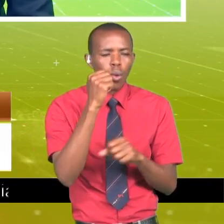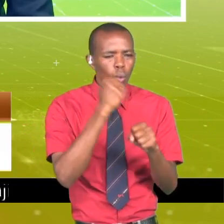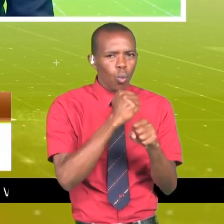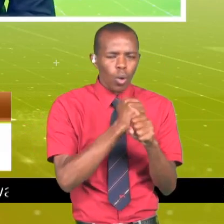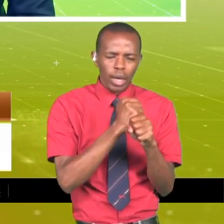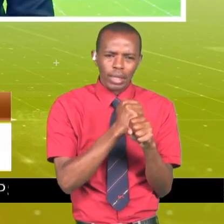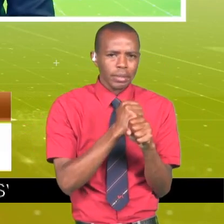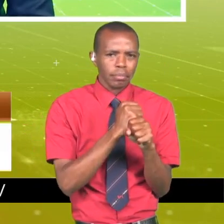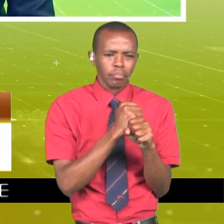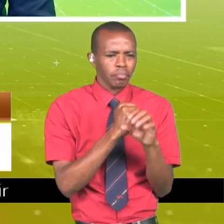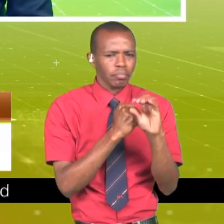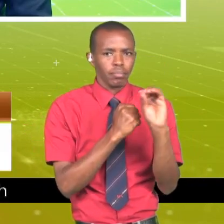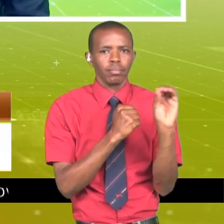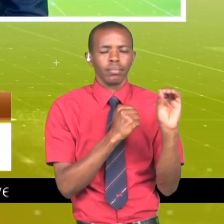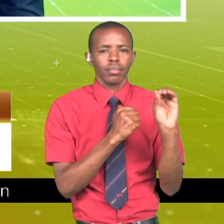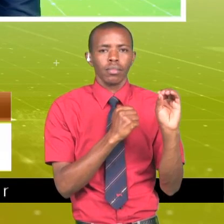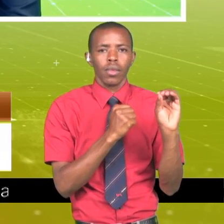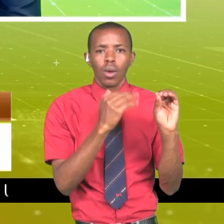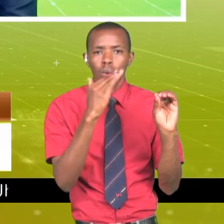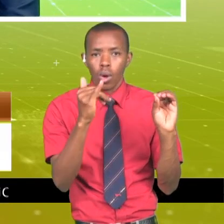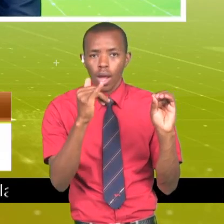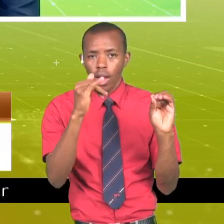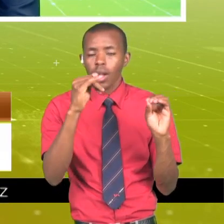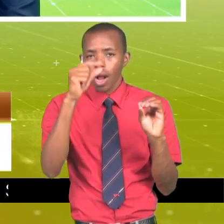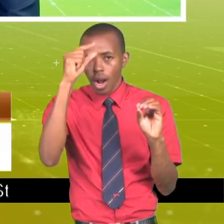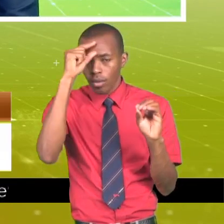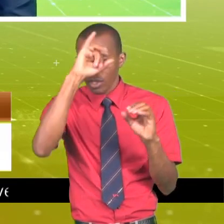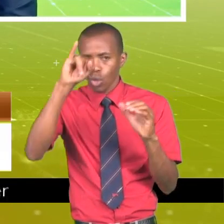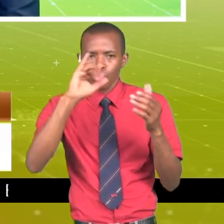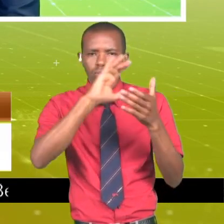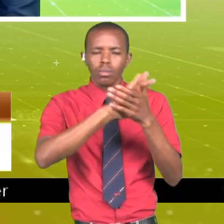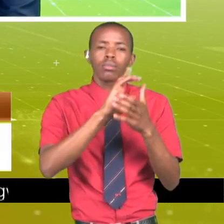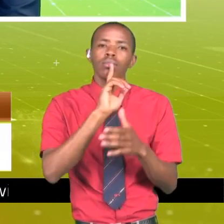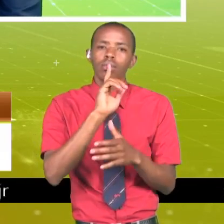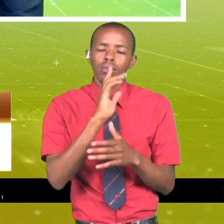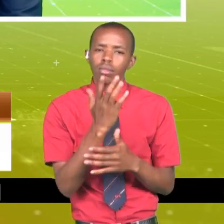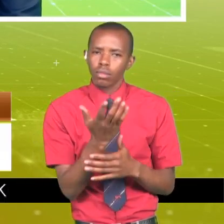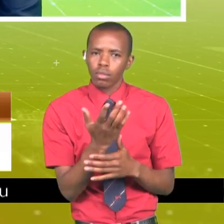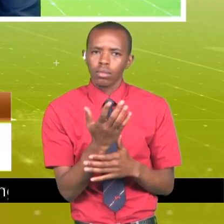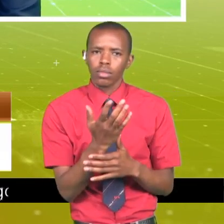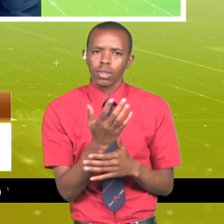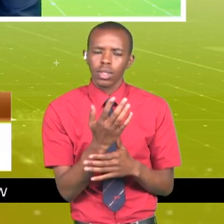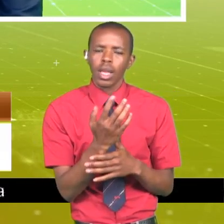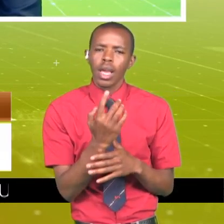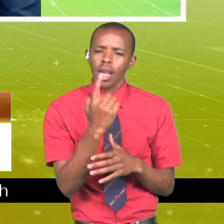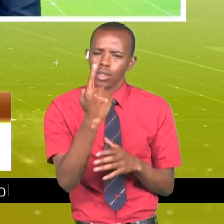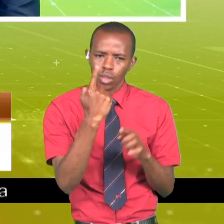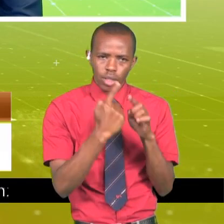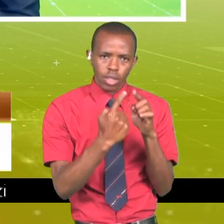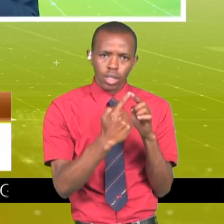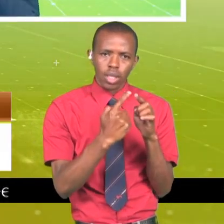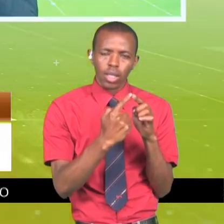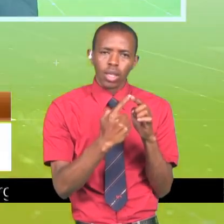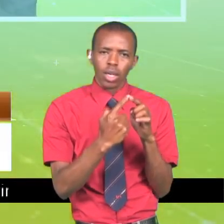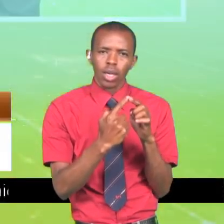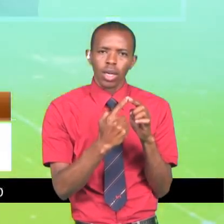kazi ambazo ziko kwa sasa. Sababu, kama serikali ya jubilee iliweza kusema, katika kila mwaka umoja, itakuwa